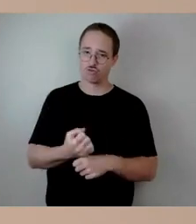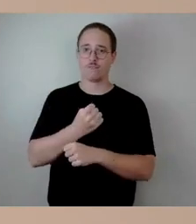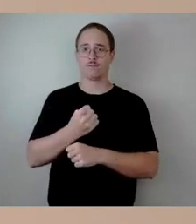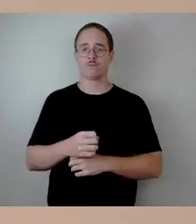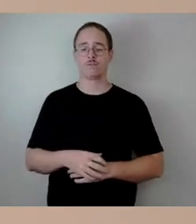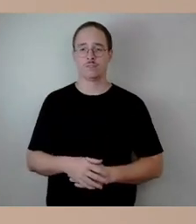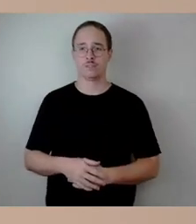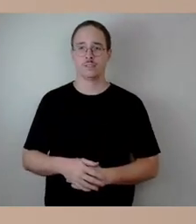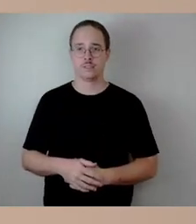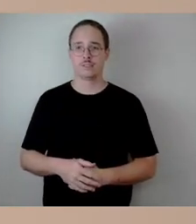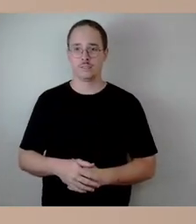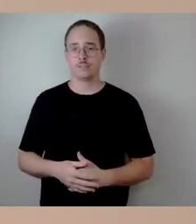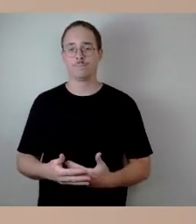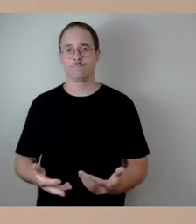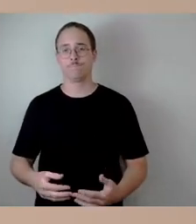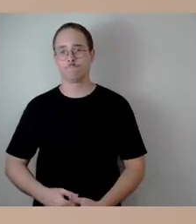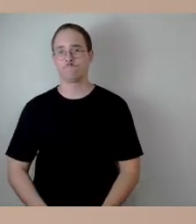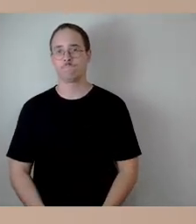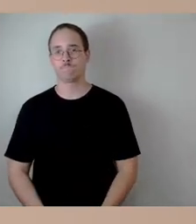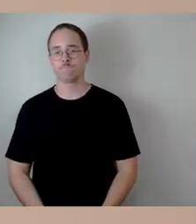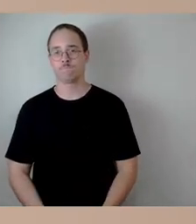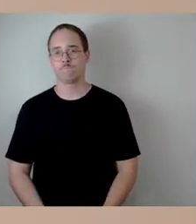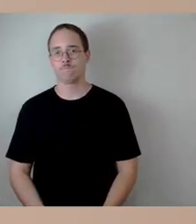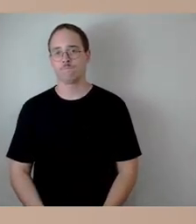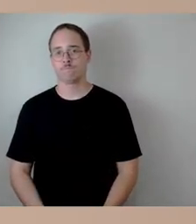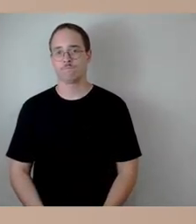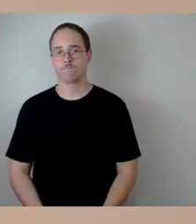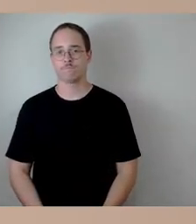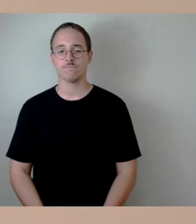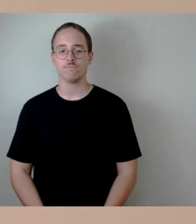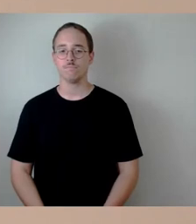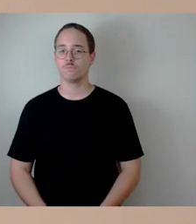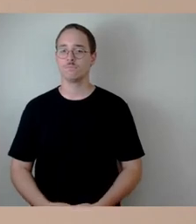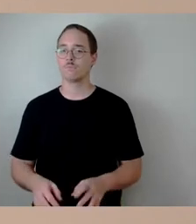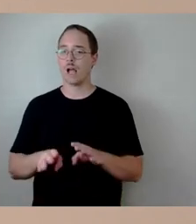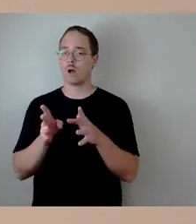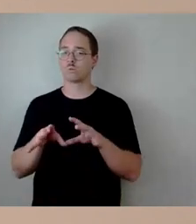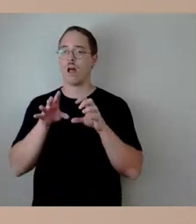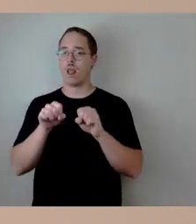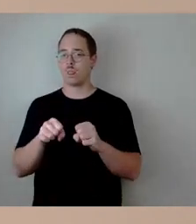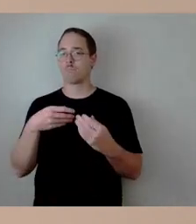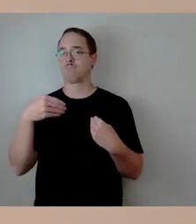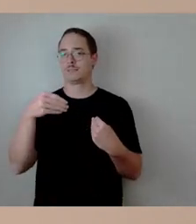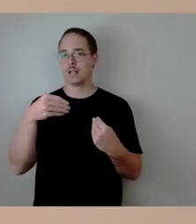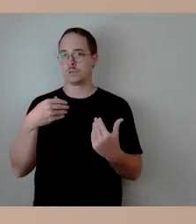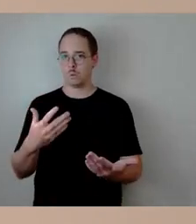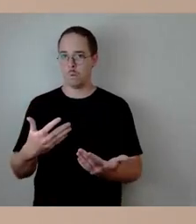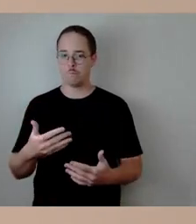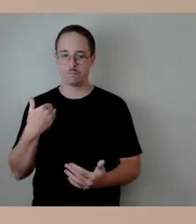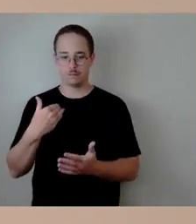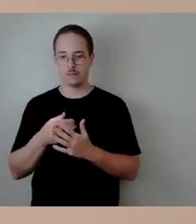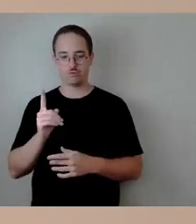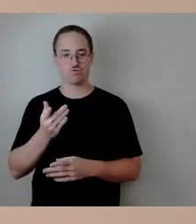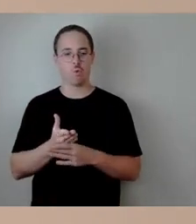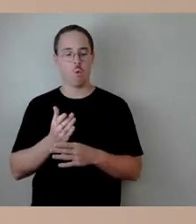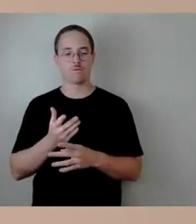Rahmennotwendigkeiten haushalterisch sind zum jetzigen Arbeitsstandhaushalt berücksichtigt und würden